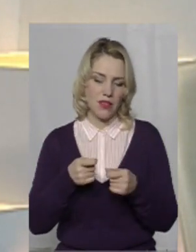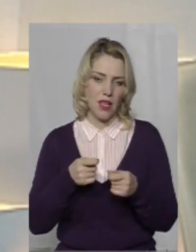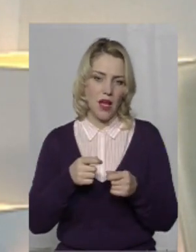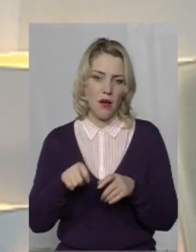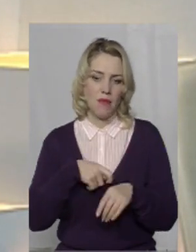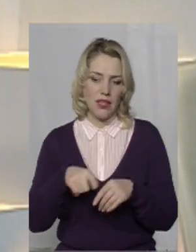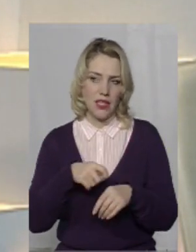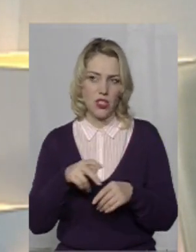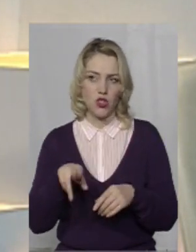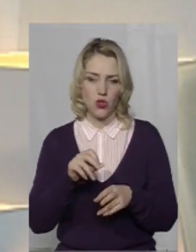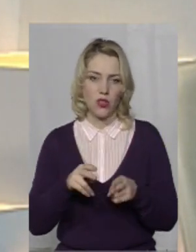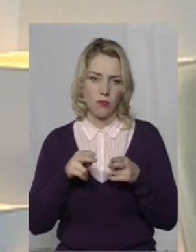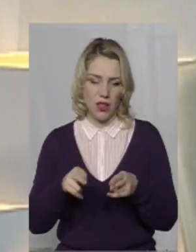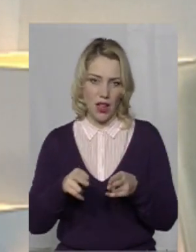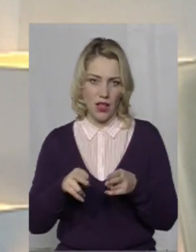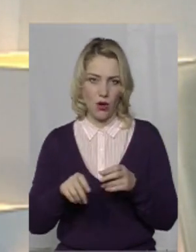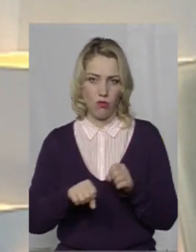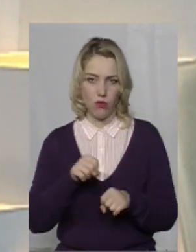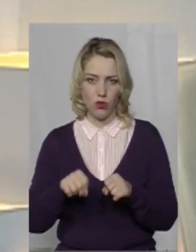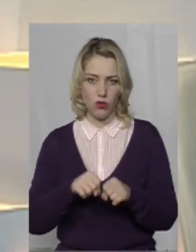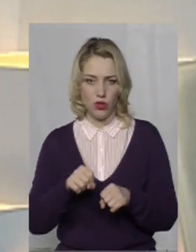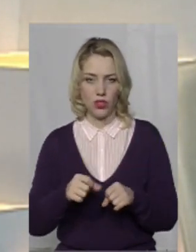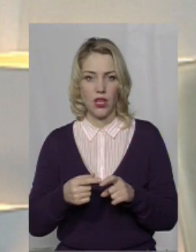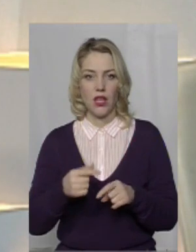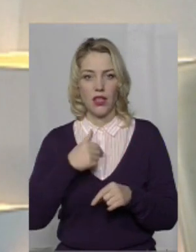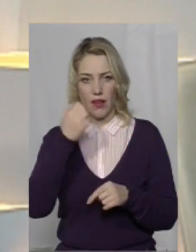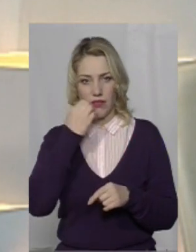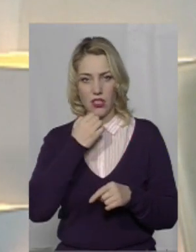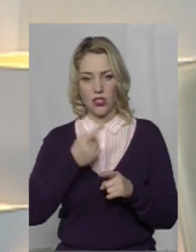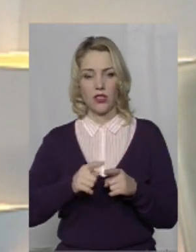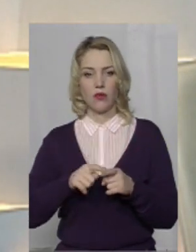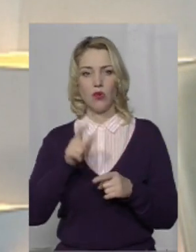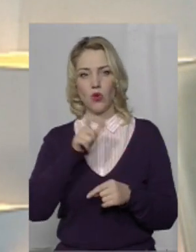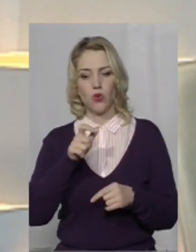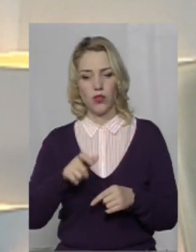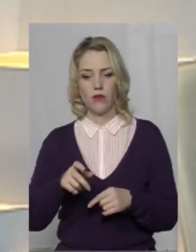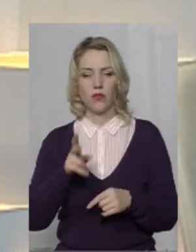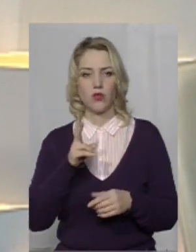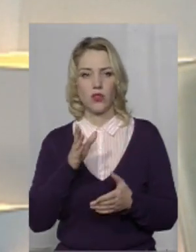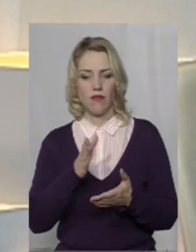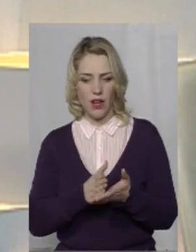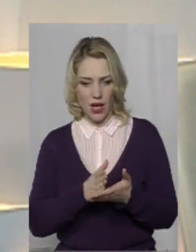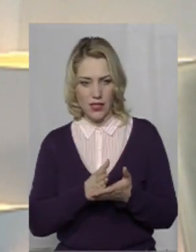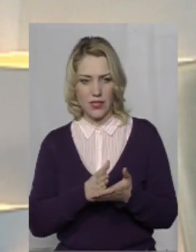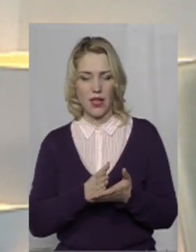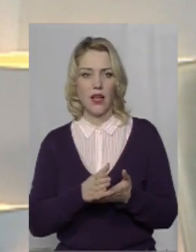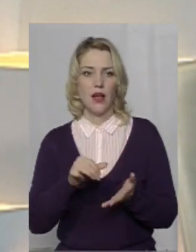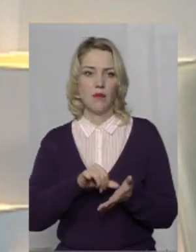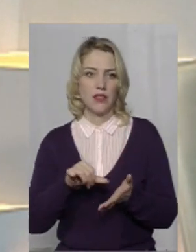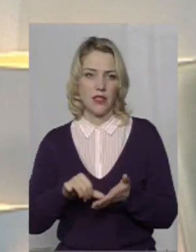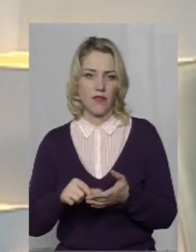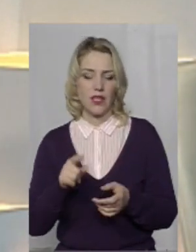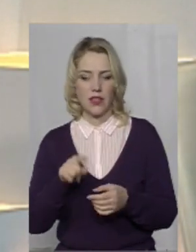і я вдячний тим особам, які являються представниками тим чи інших